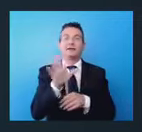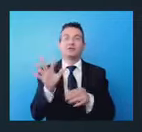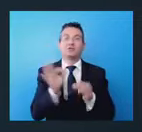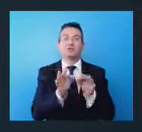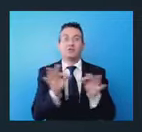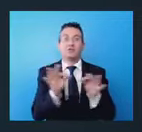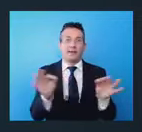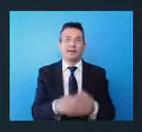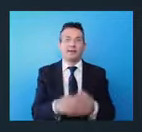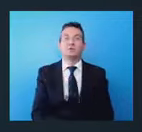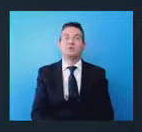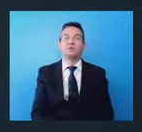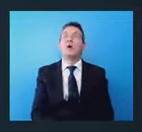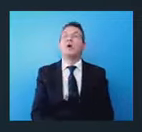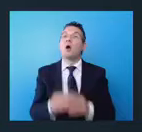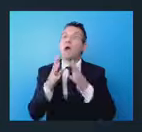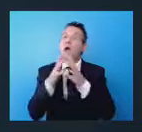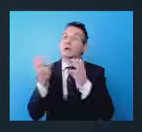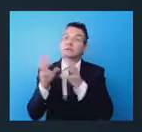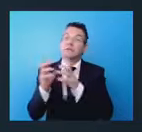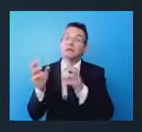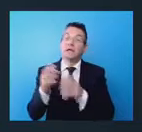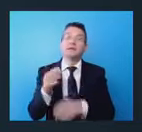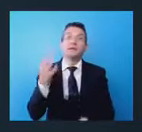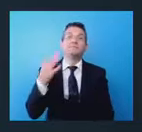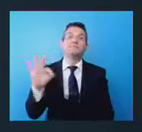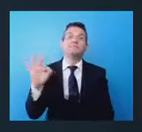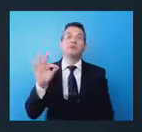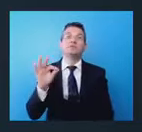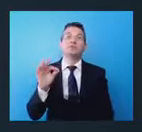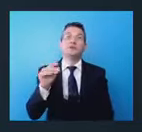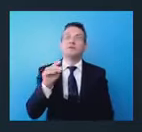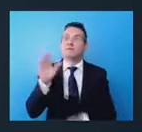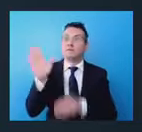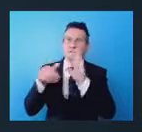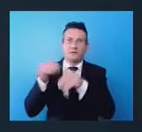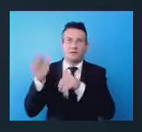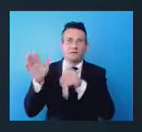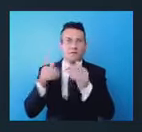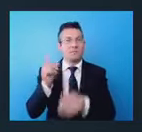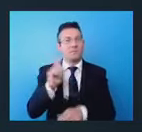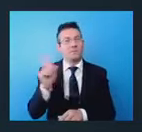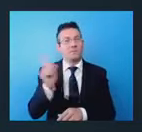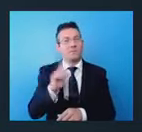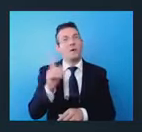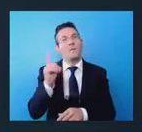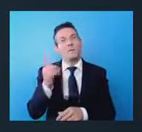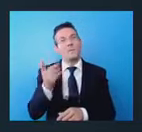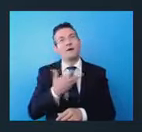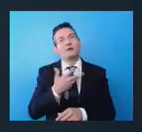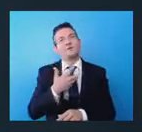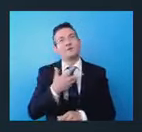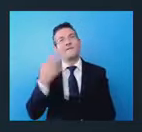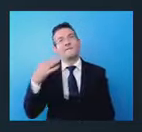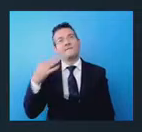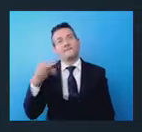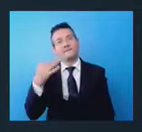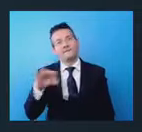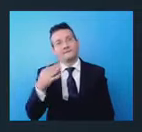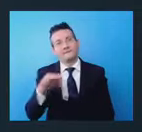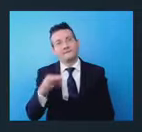specifica nel mondo delle super yacht ma con un elevato grado di efficienza e di know-how.